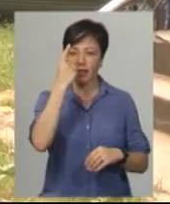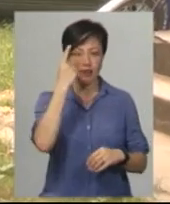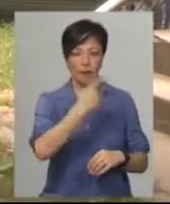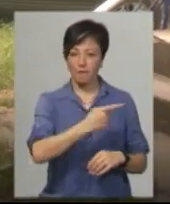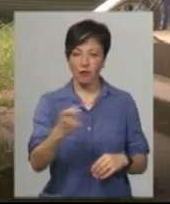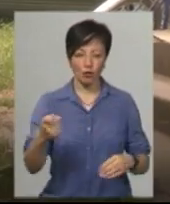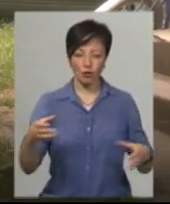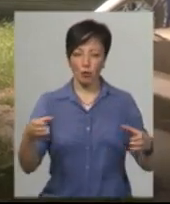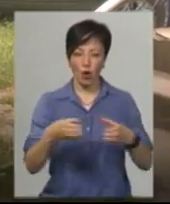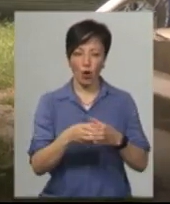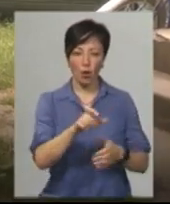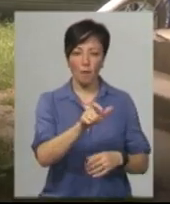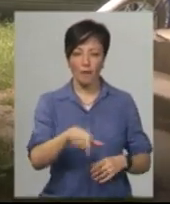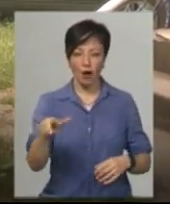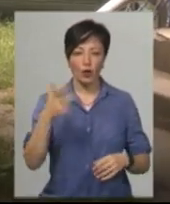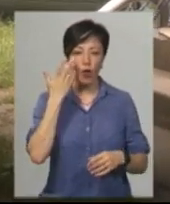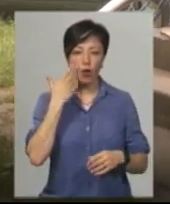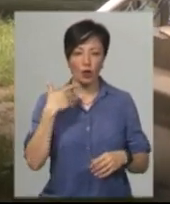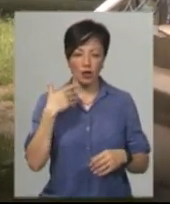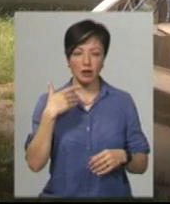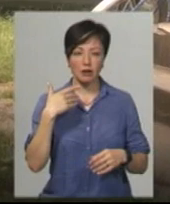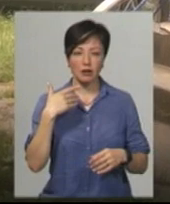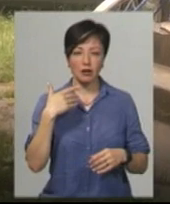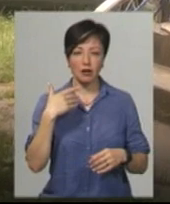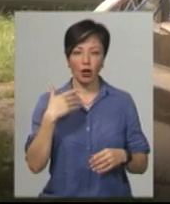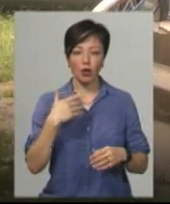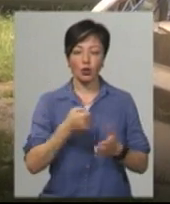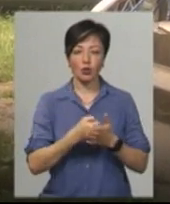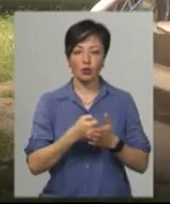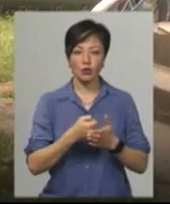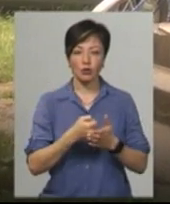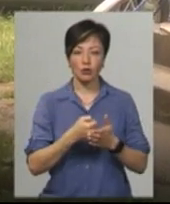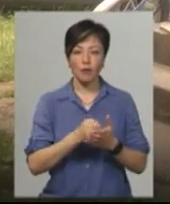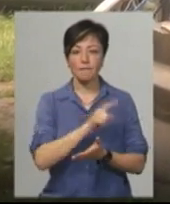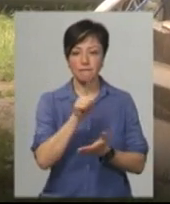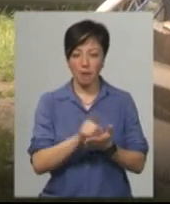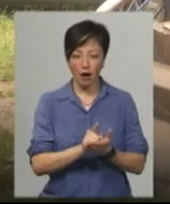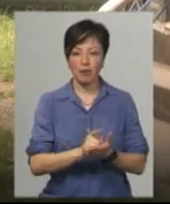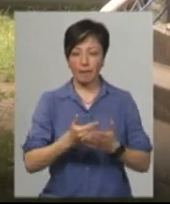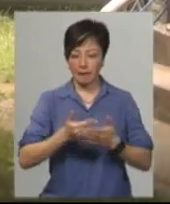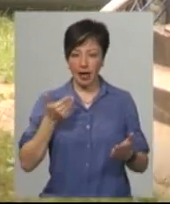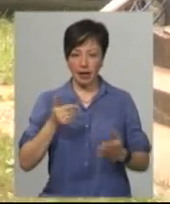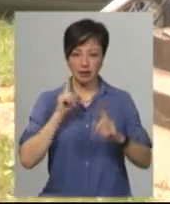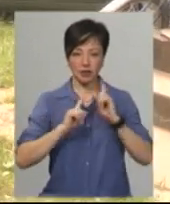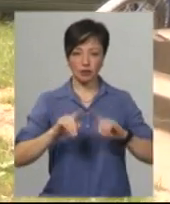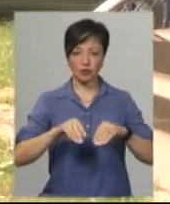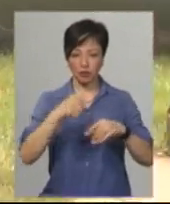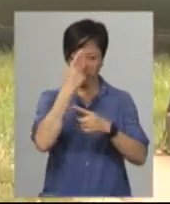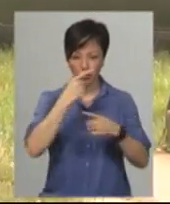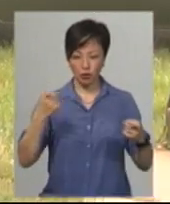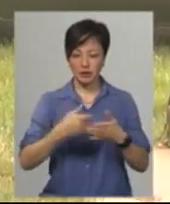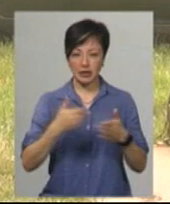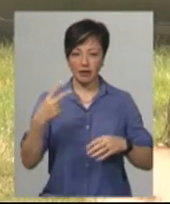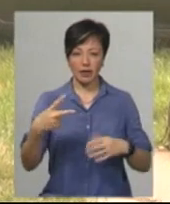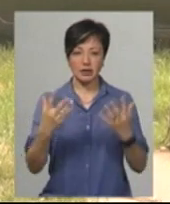громаду, коли до сесії, як він мав би це зробити за 20 днів,